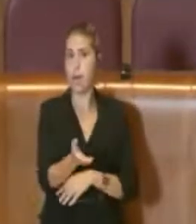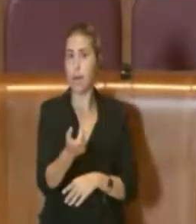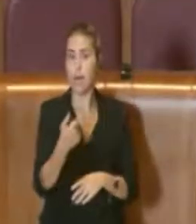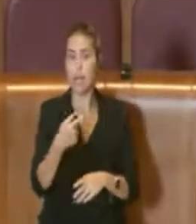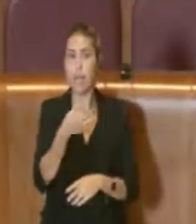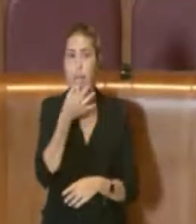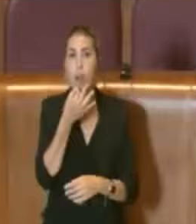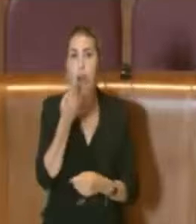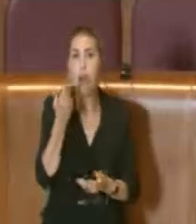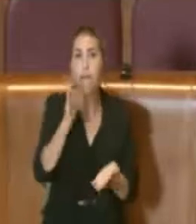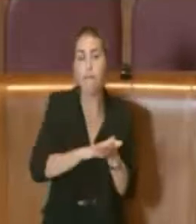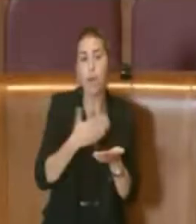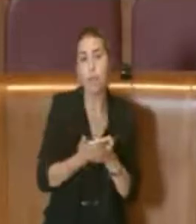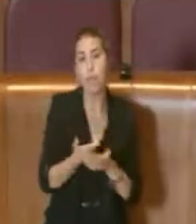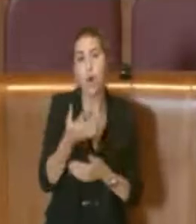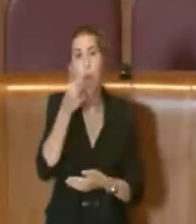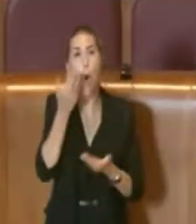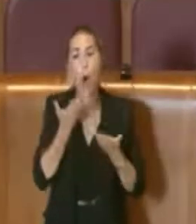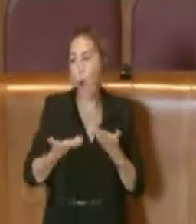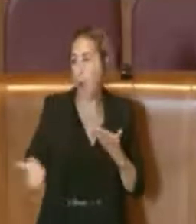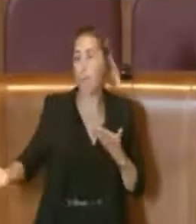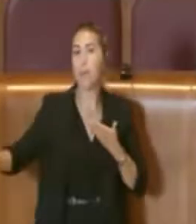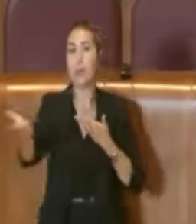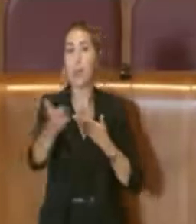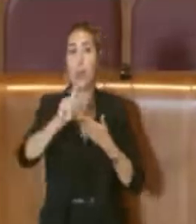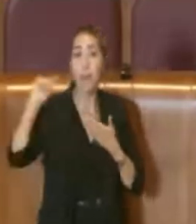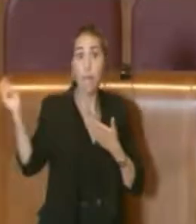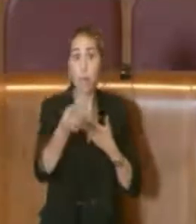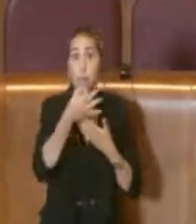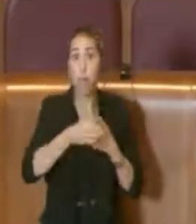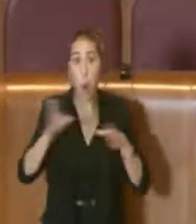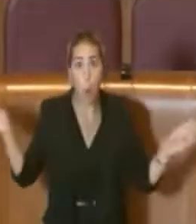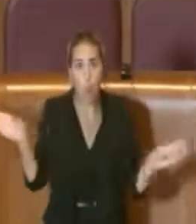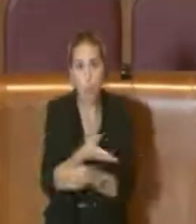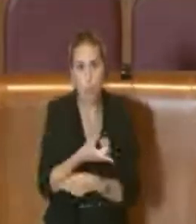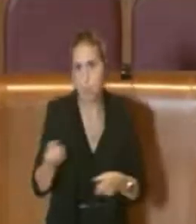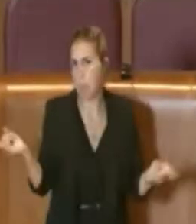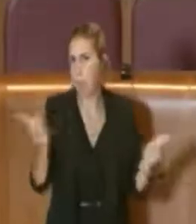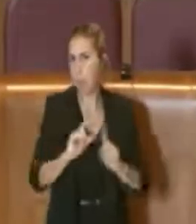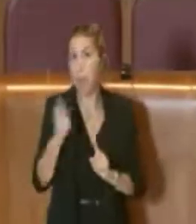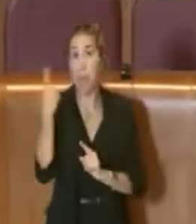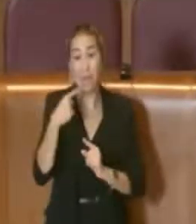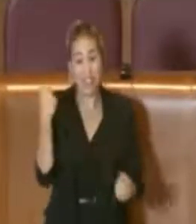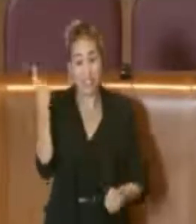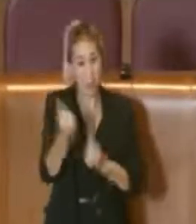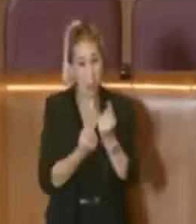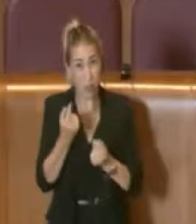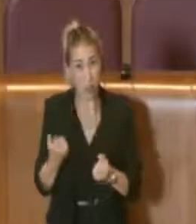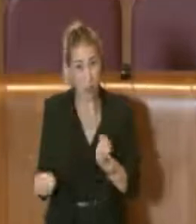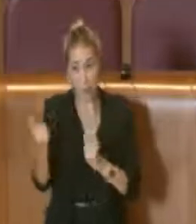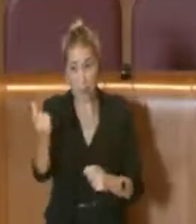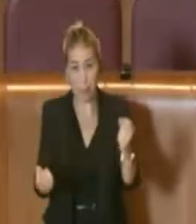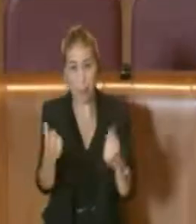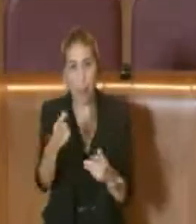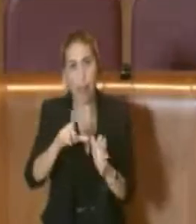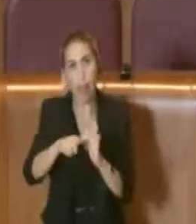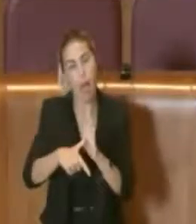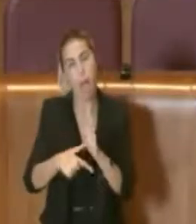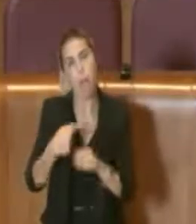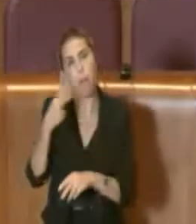essere umani, non per forza, siamo sempre vincenti in tutto. Per cui tutte queste situazioni, non prese per tempo,